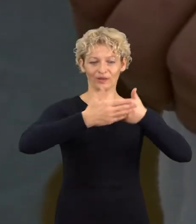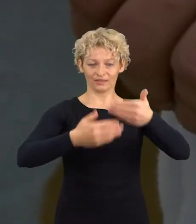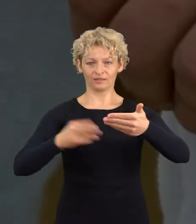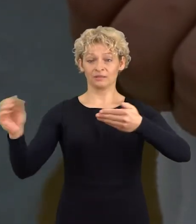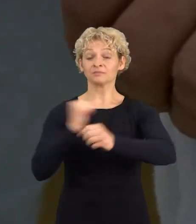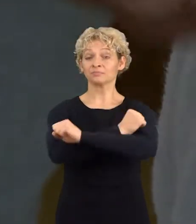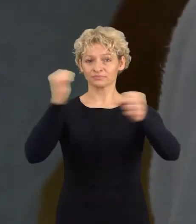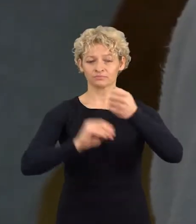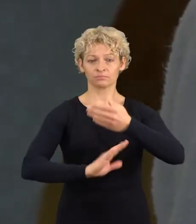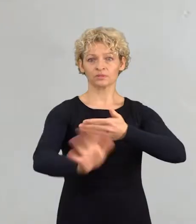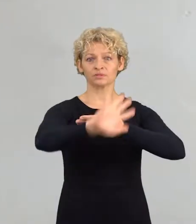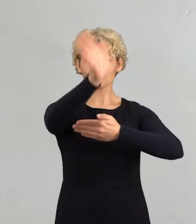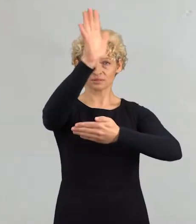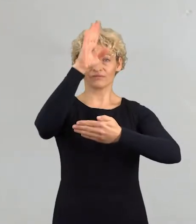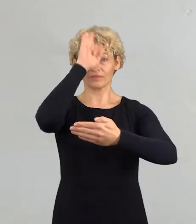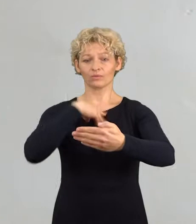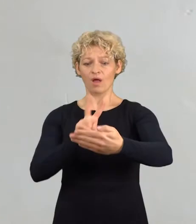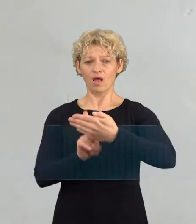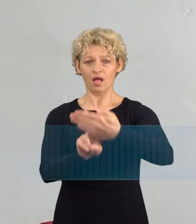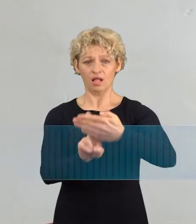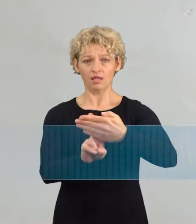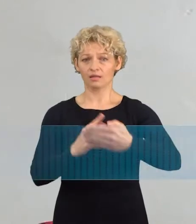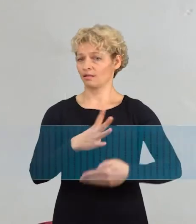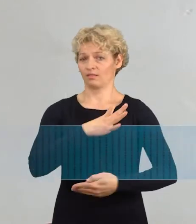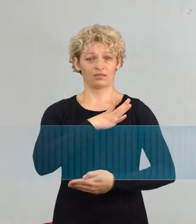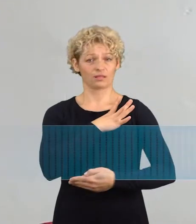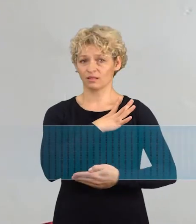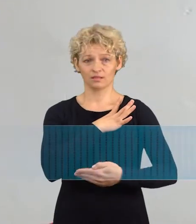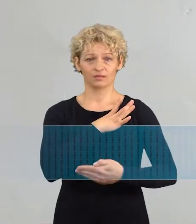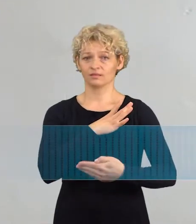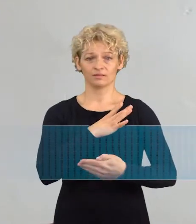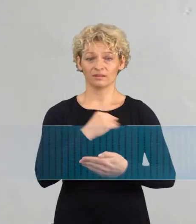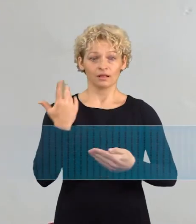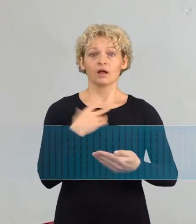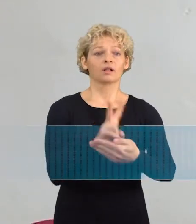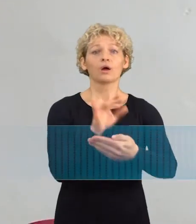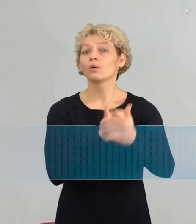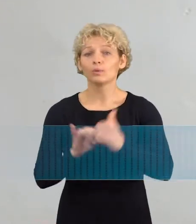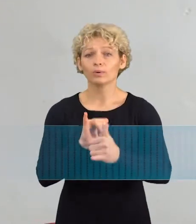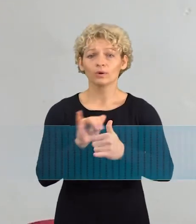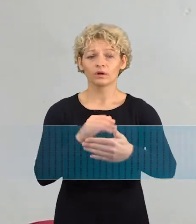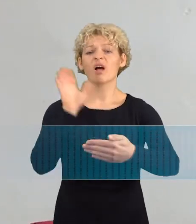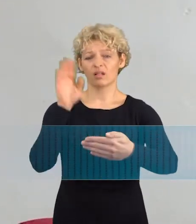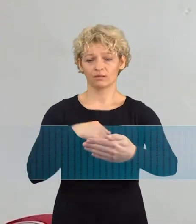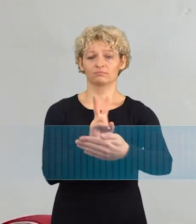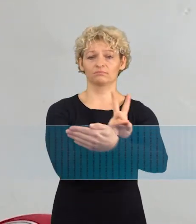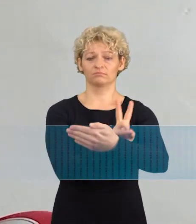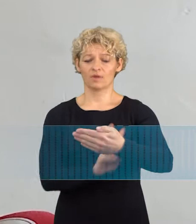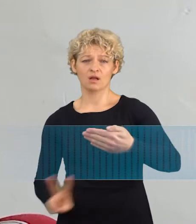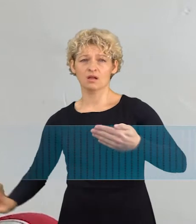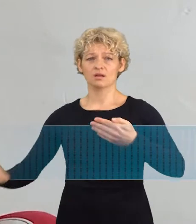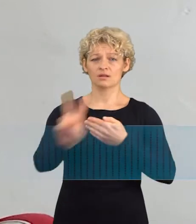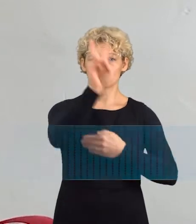liko įkalinti gaisravėtėje. Nuo ugnies mes negalėjome niekur išėti, o nebent tik tai išėdinėti, tai iš antro aukšto.